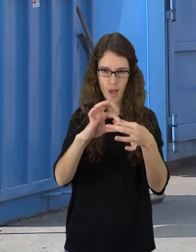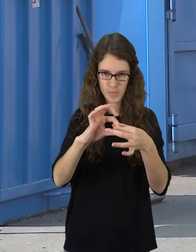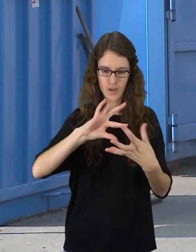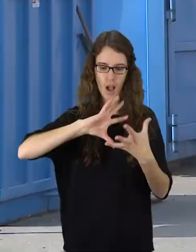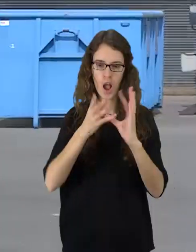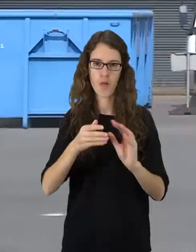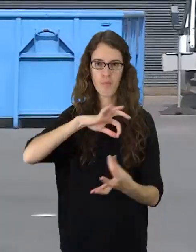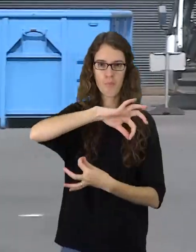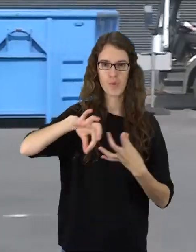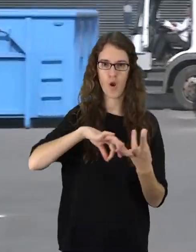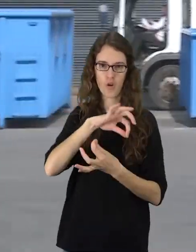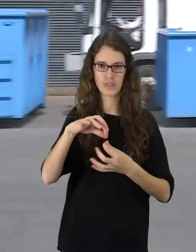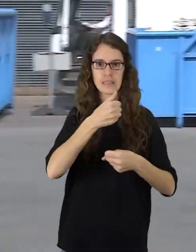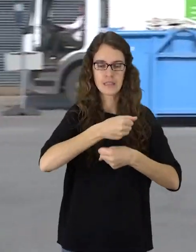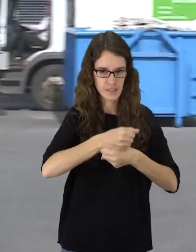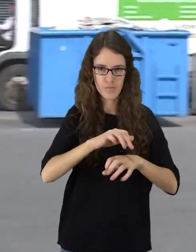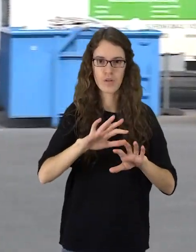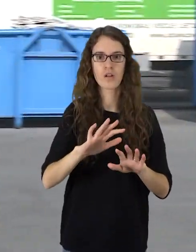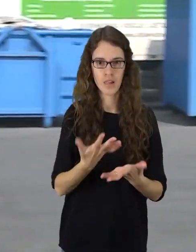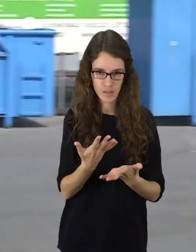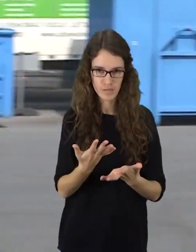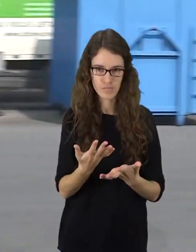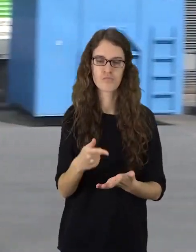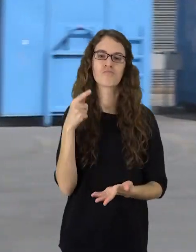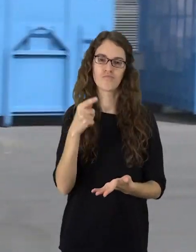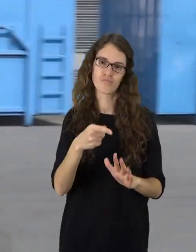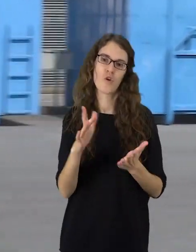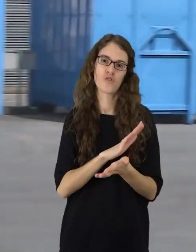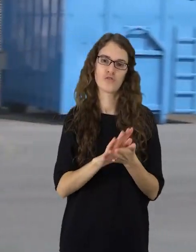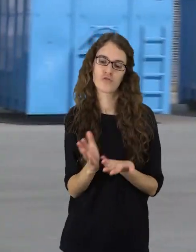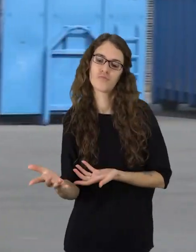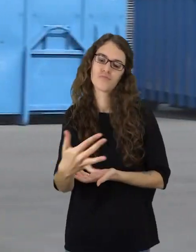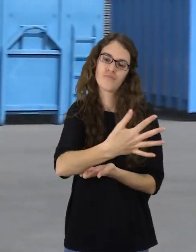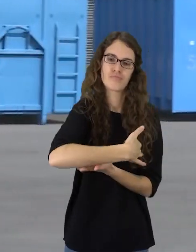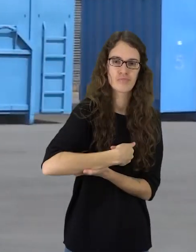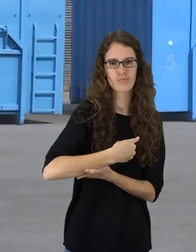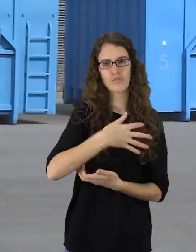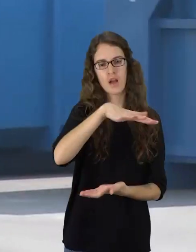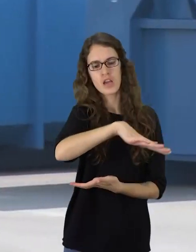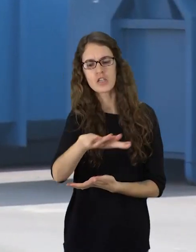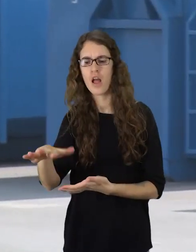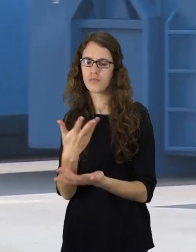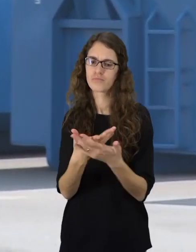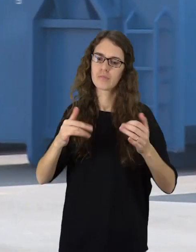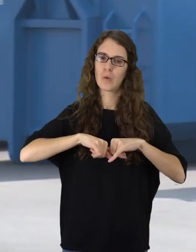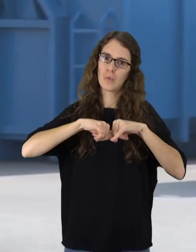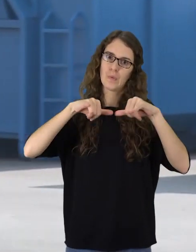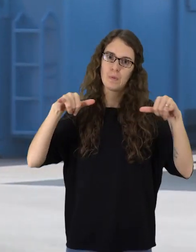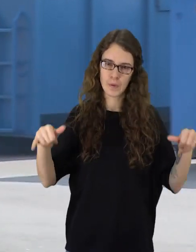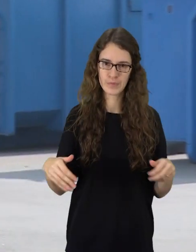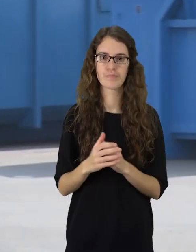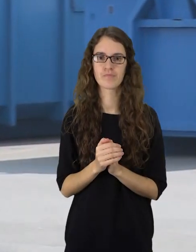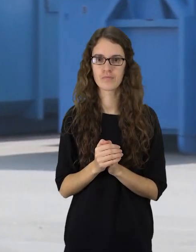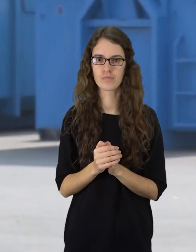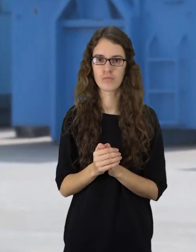bendrą projektą Komunalinių atlikų rūšiuojamojo surinkimo infrastruktūros plėtra Šiauliu regione. Lietuvos Respublikos aplinkos